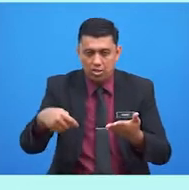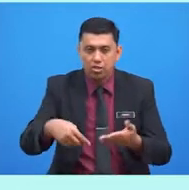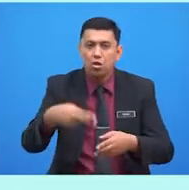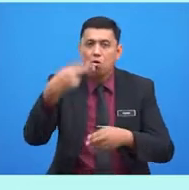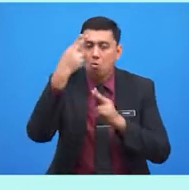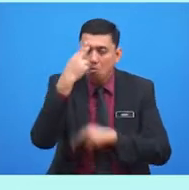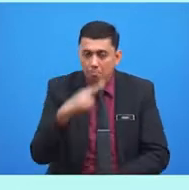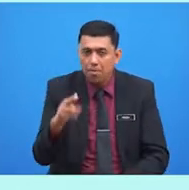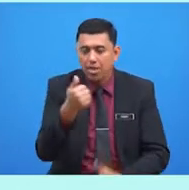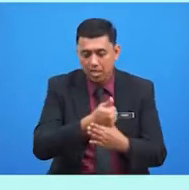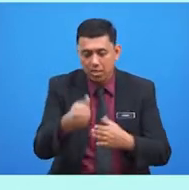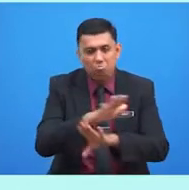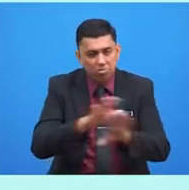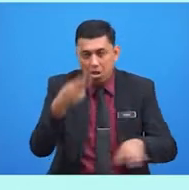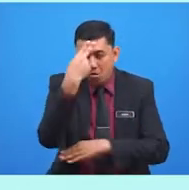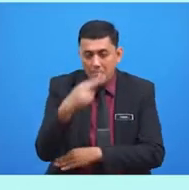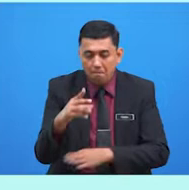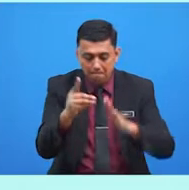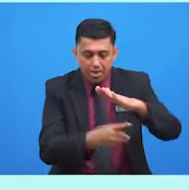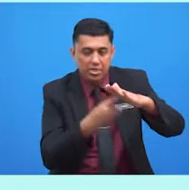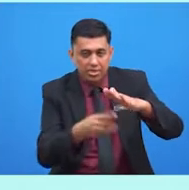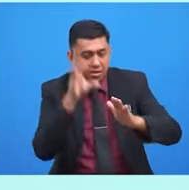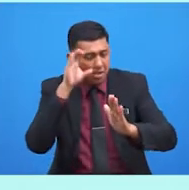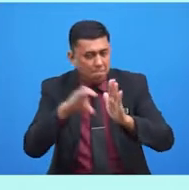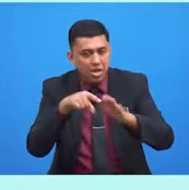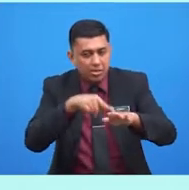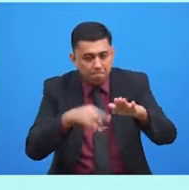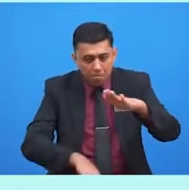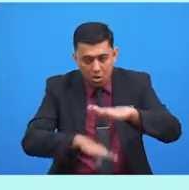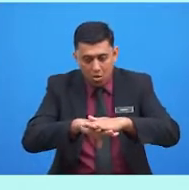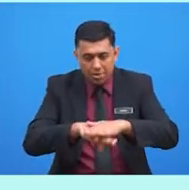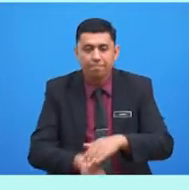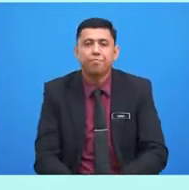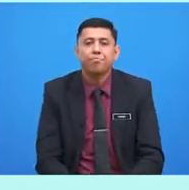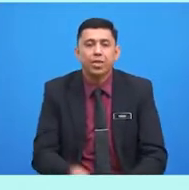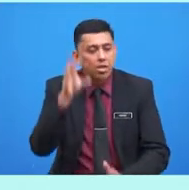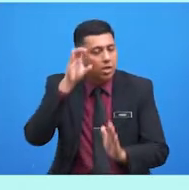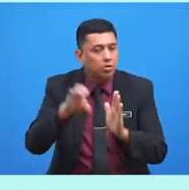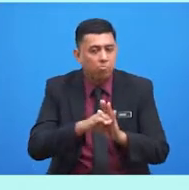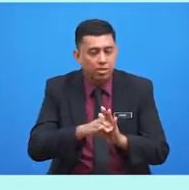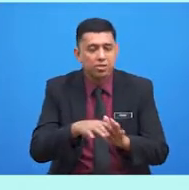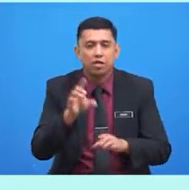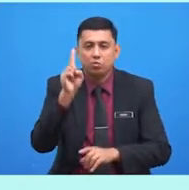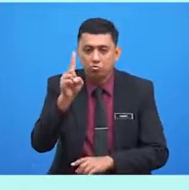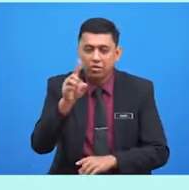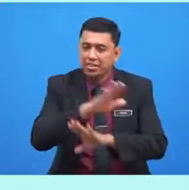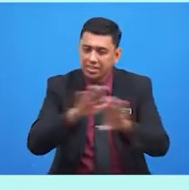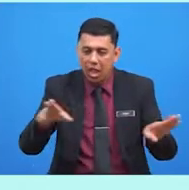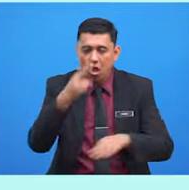hormat berdasarkan gambar di bawah. Gambar satu, tidak hormat.